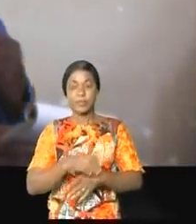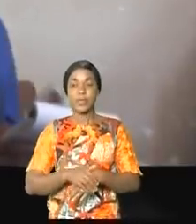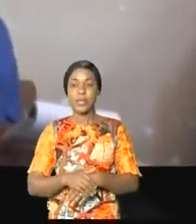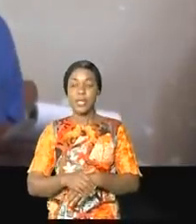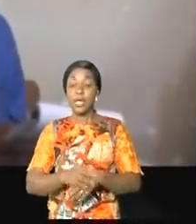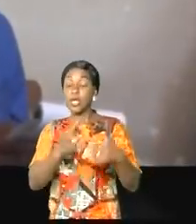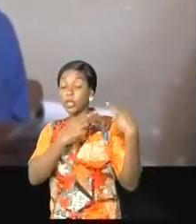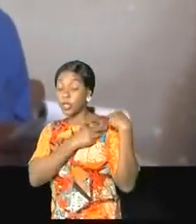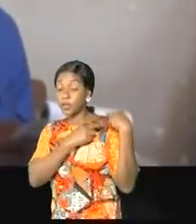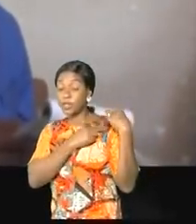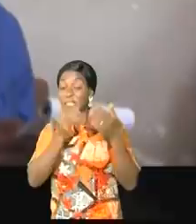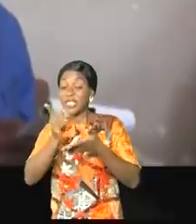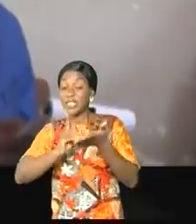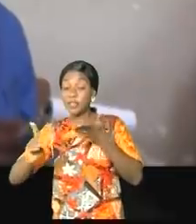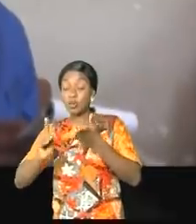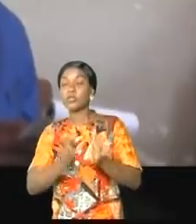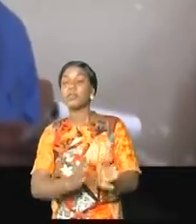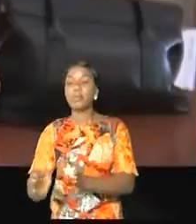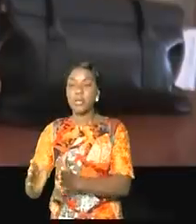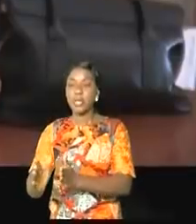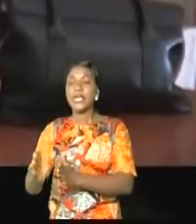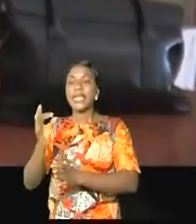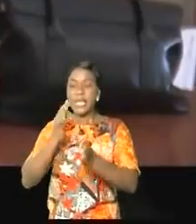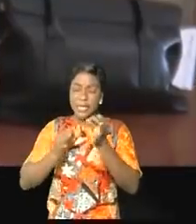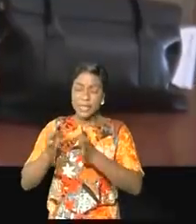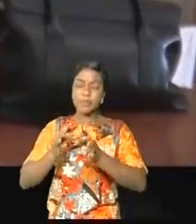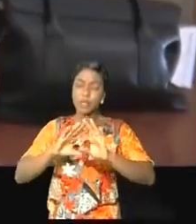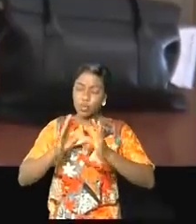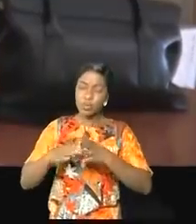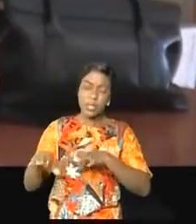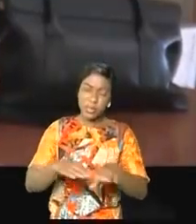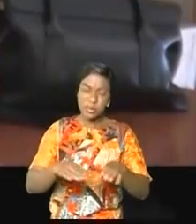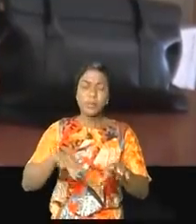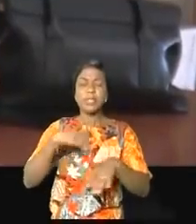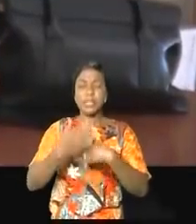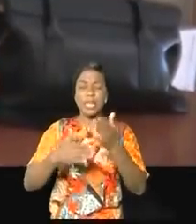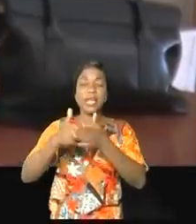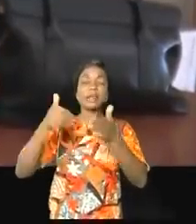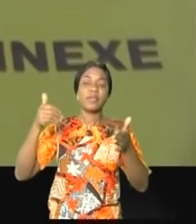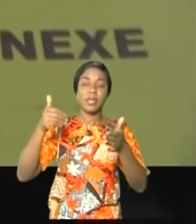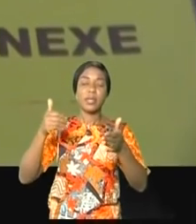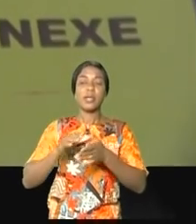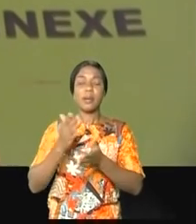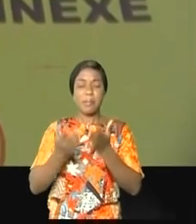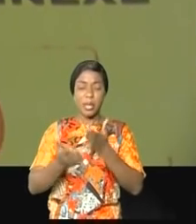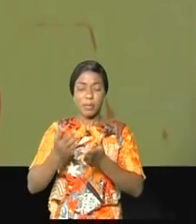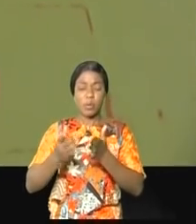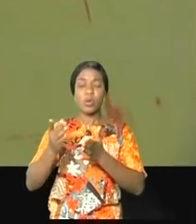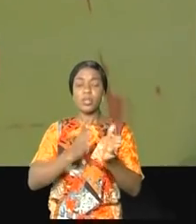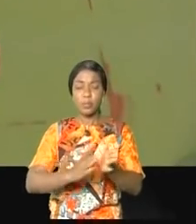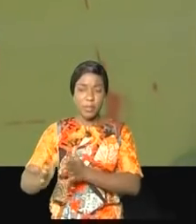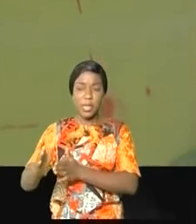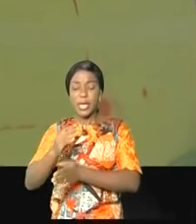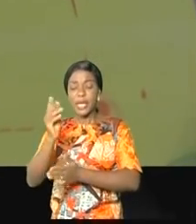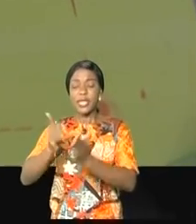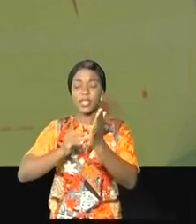chef de division du plan, a passé en revue toutes les activités déjà réalisées concernant le plan de développement local des communes,